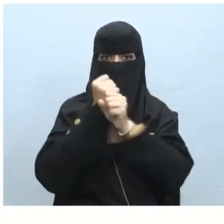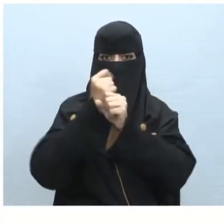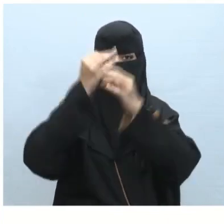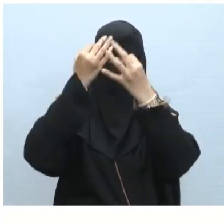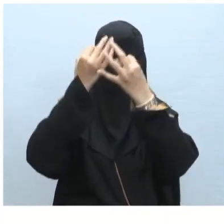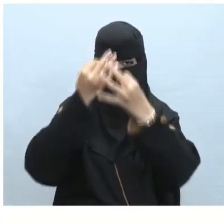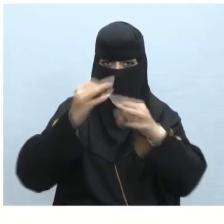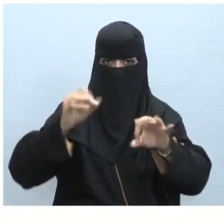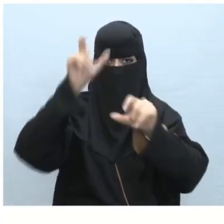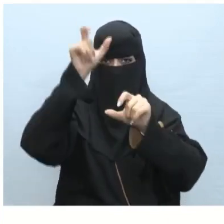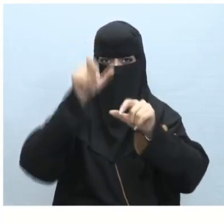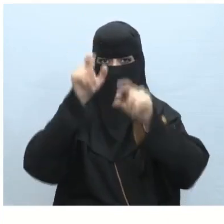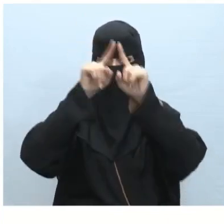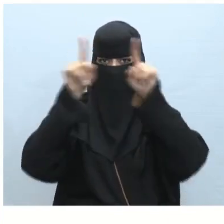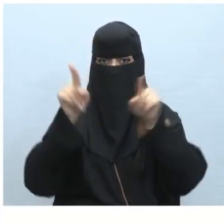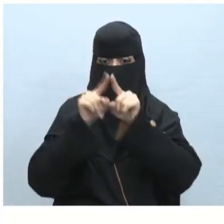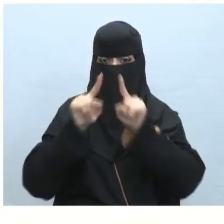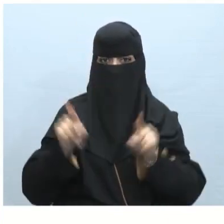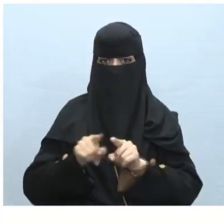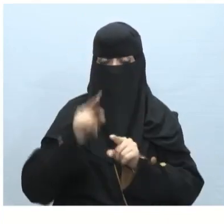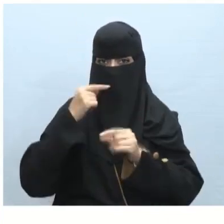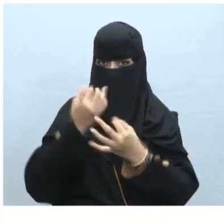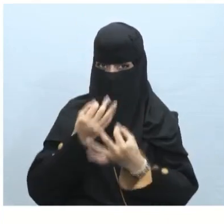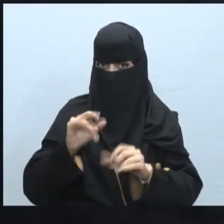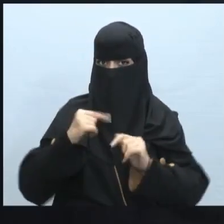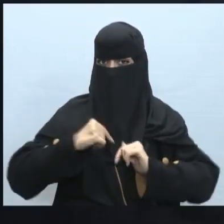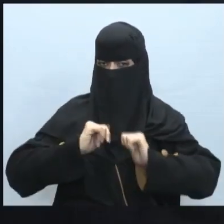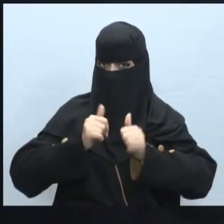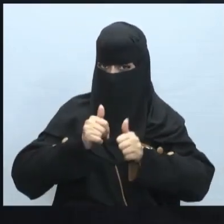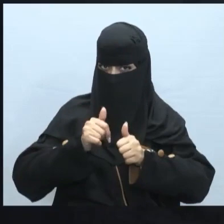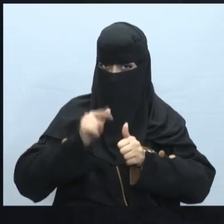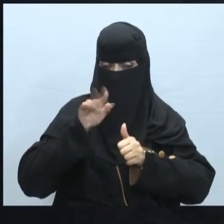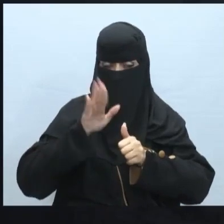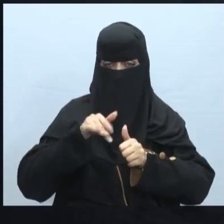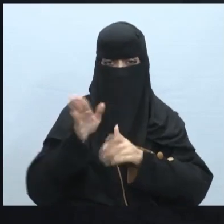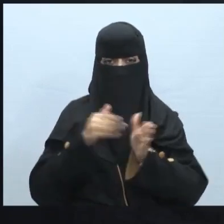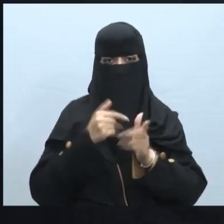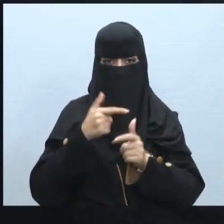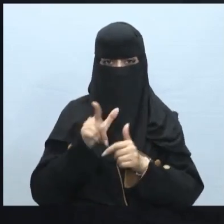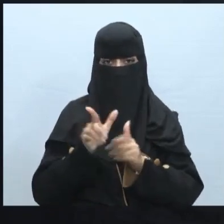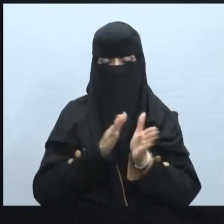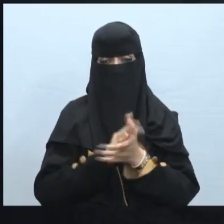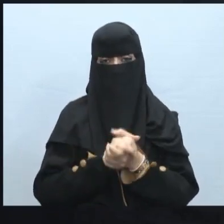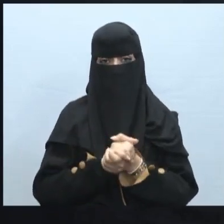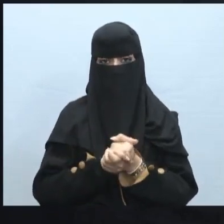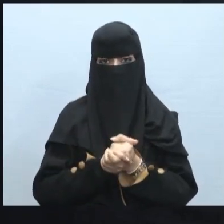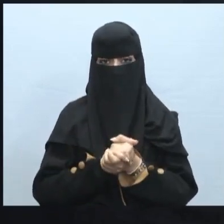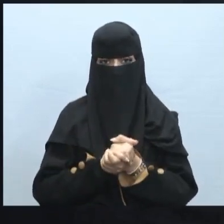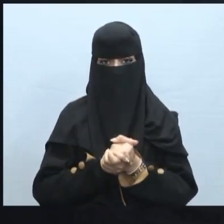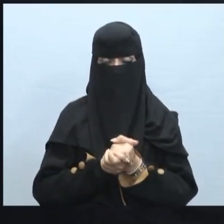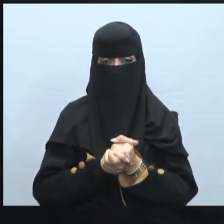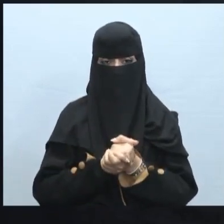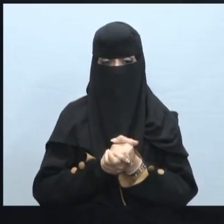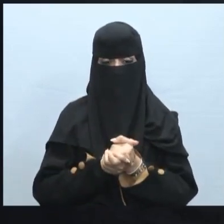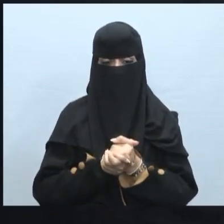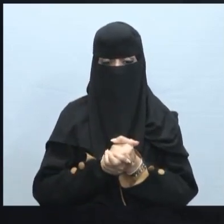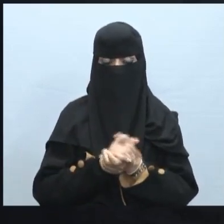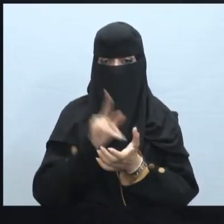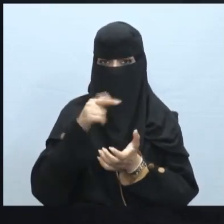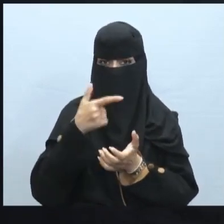إذا حددت تأثير الانتقال على شريحة معينة تستطيع تطبيق هذا التأثير على جميع الشرائح